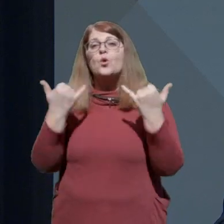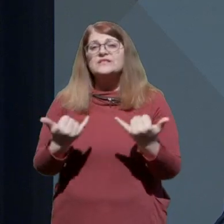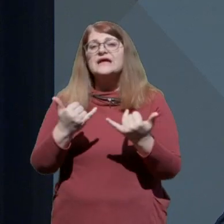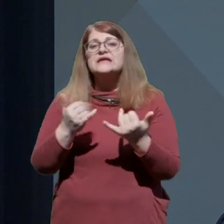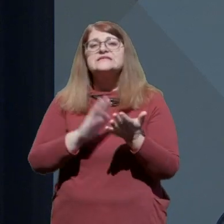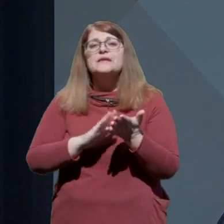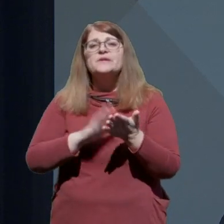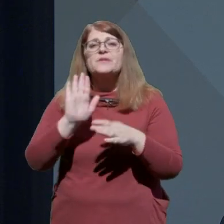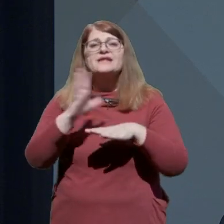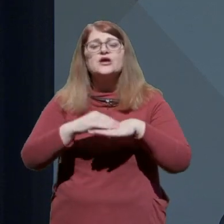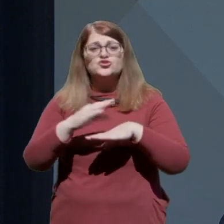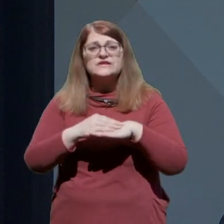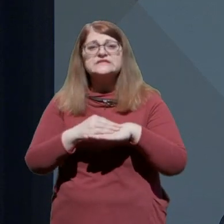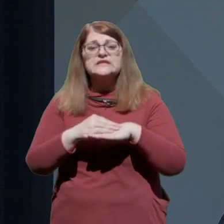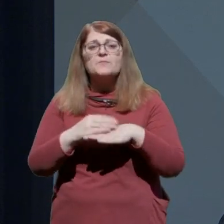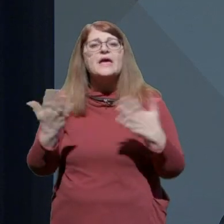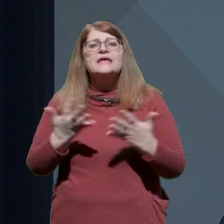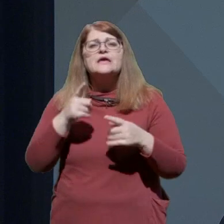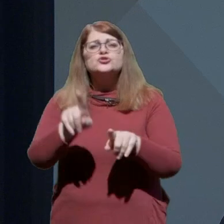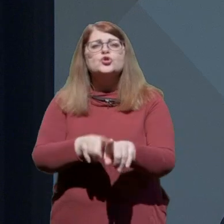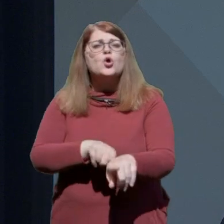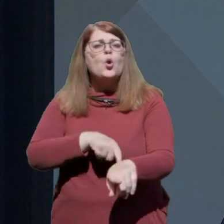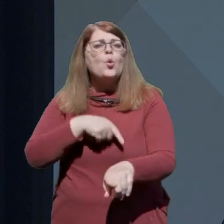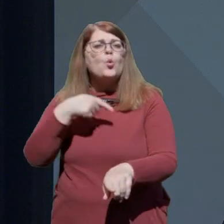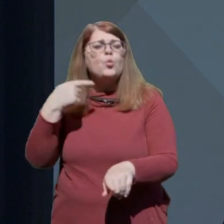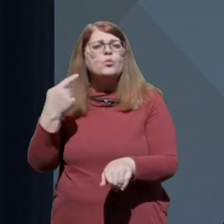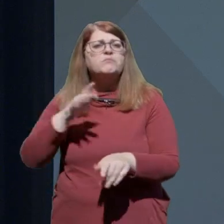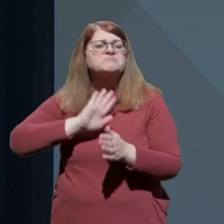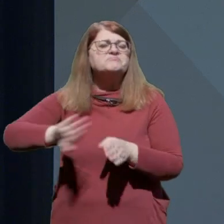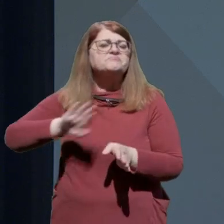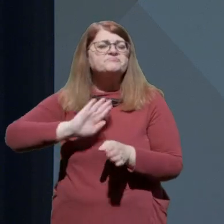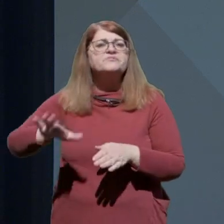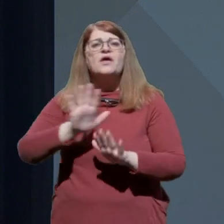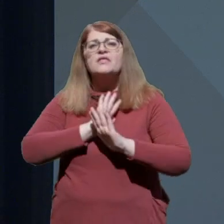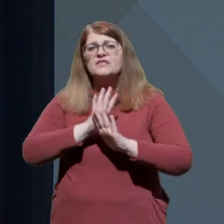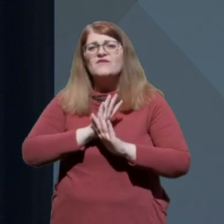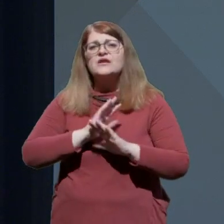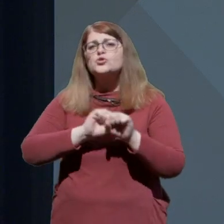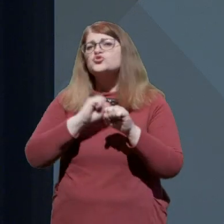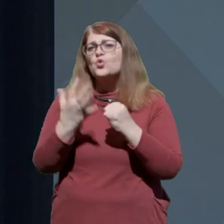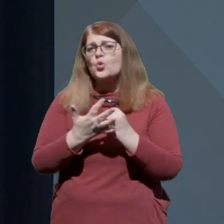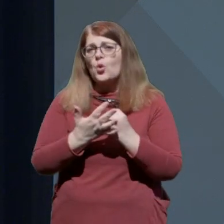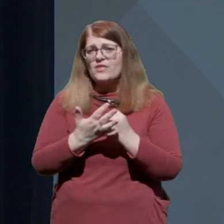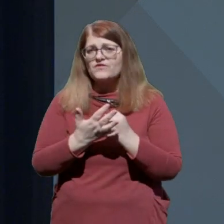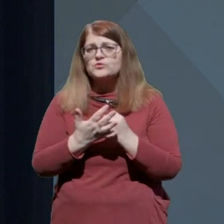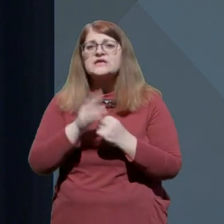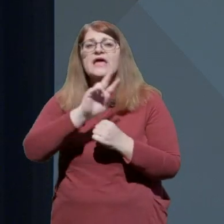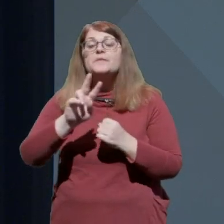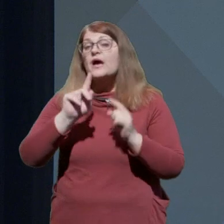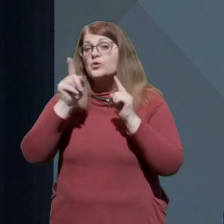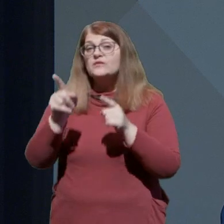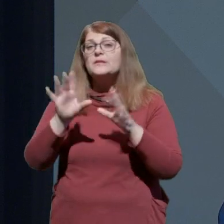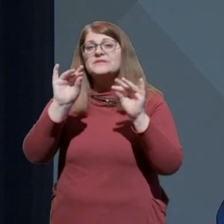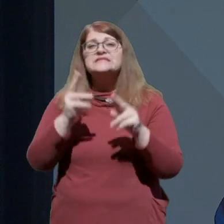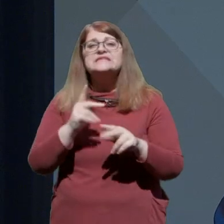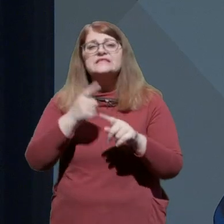na Švedskem, kjer so dolgo zanemarjali nevarnost koronavirusa, ima je tam desetkrat